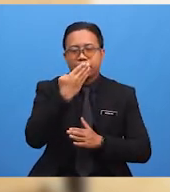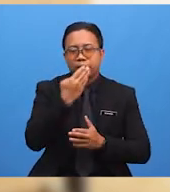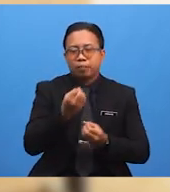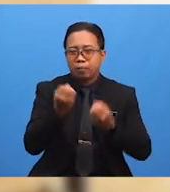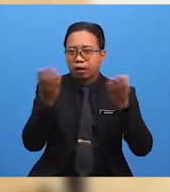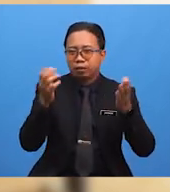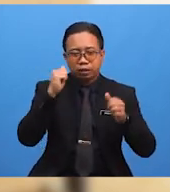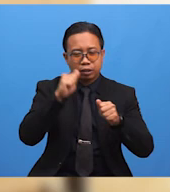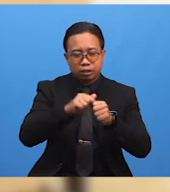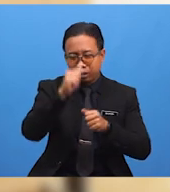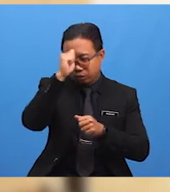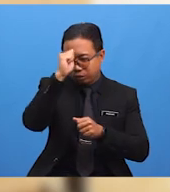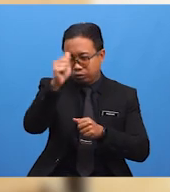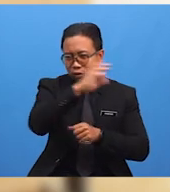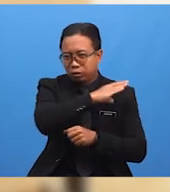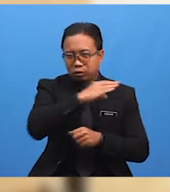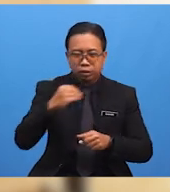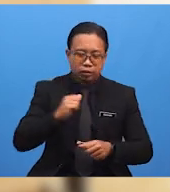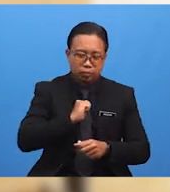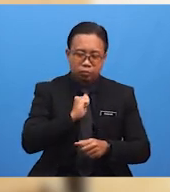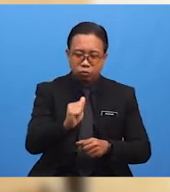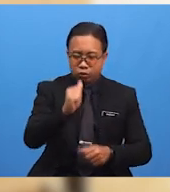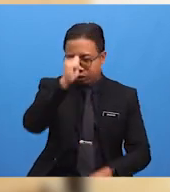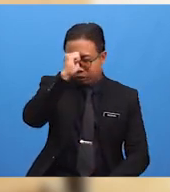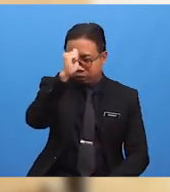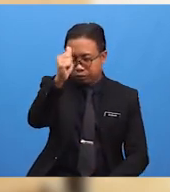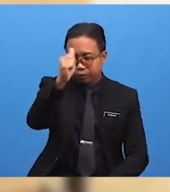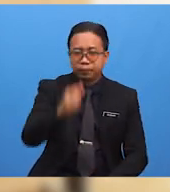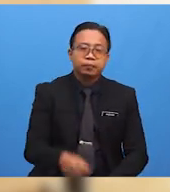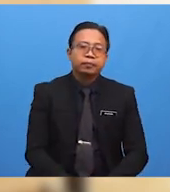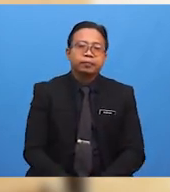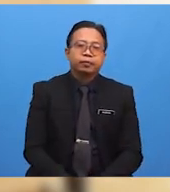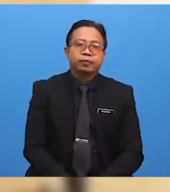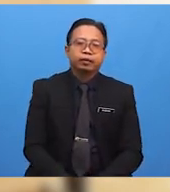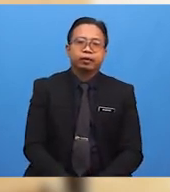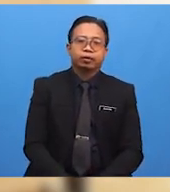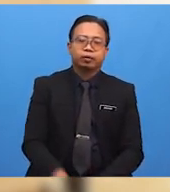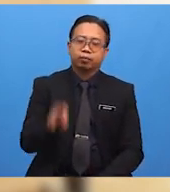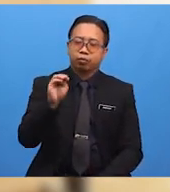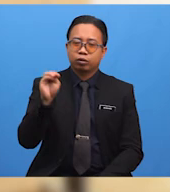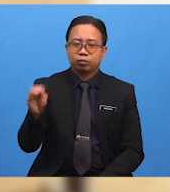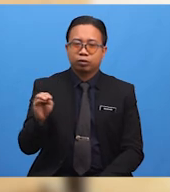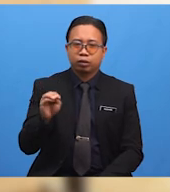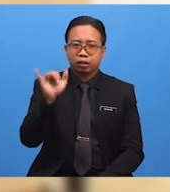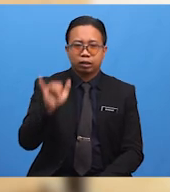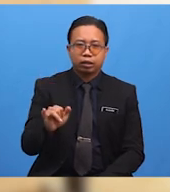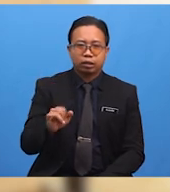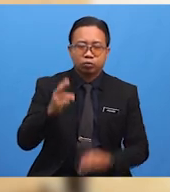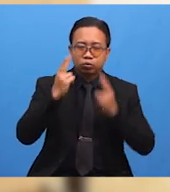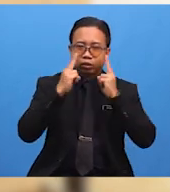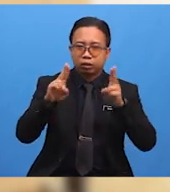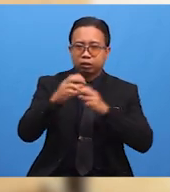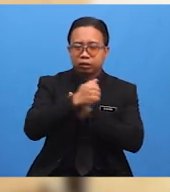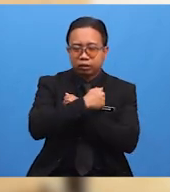Mengingati Dan Memuji Allah Subhanahu Wa Ta'ala Murid-murid Yang Ustazah